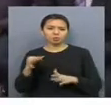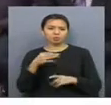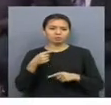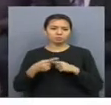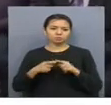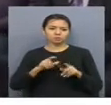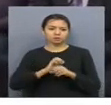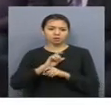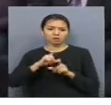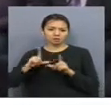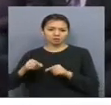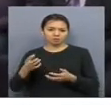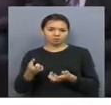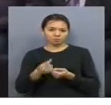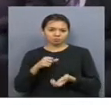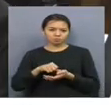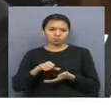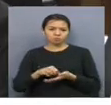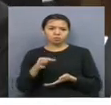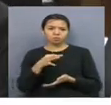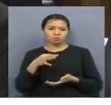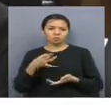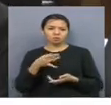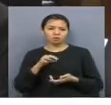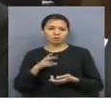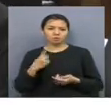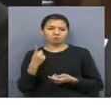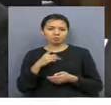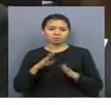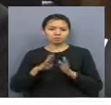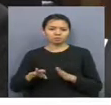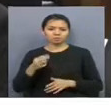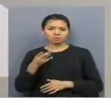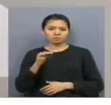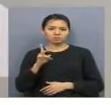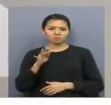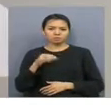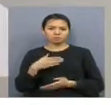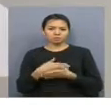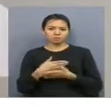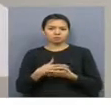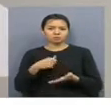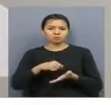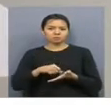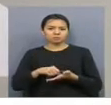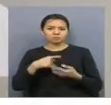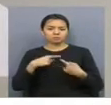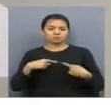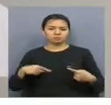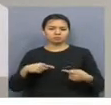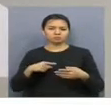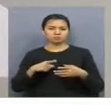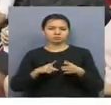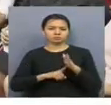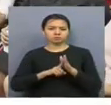жолдамалған. Салтанаттер әсімге ғатысқан партия филиалы төрағасының бірін жорын басары ғалымбек мағамбет белсенділік танытқан. Өздерінің бастамалар